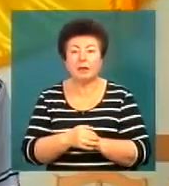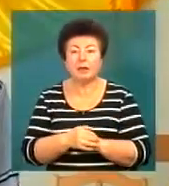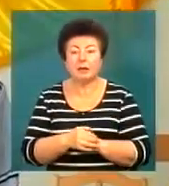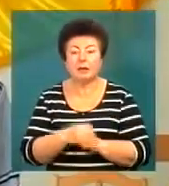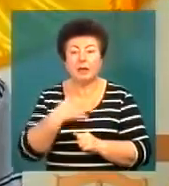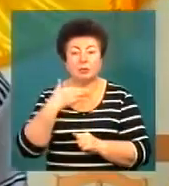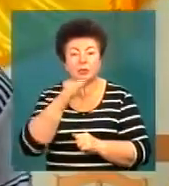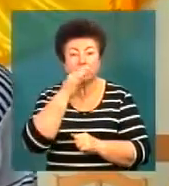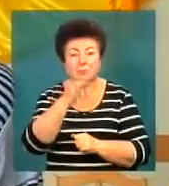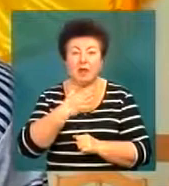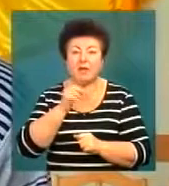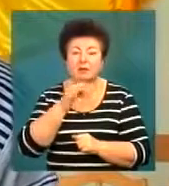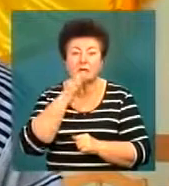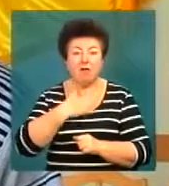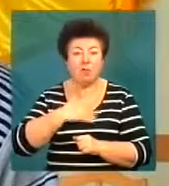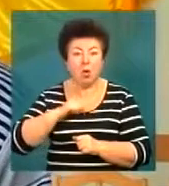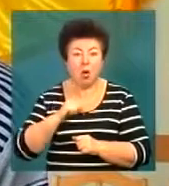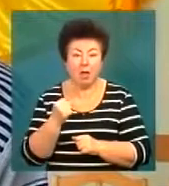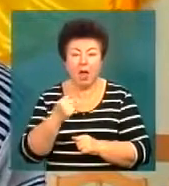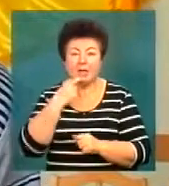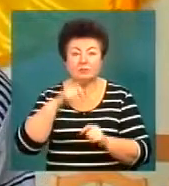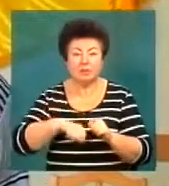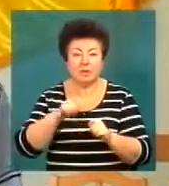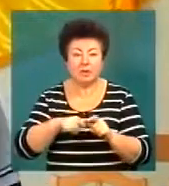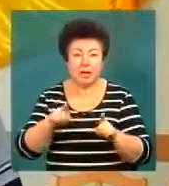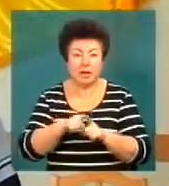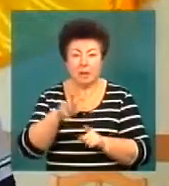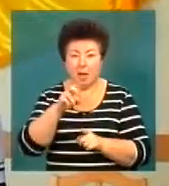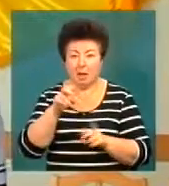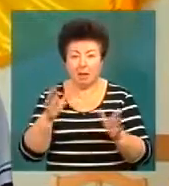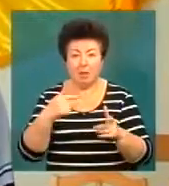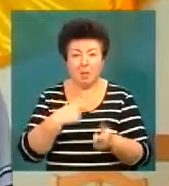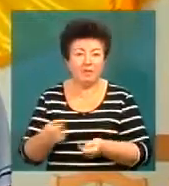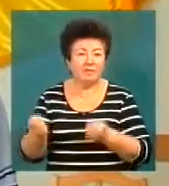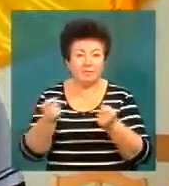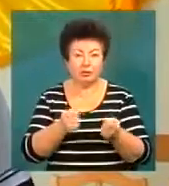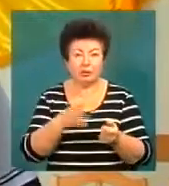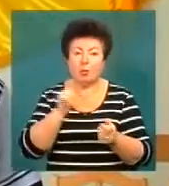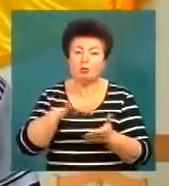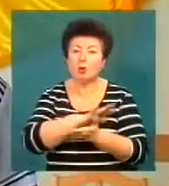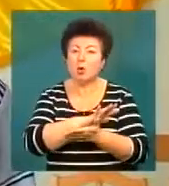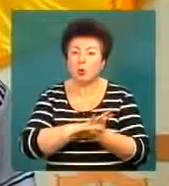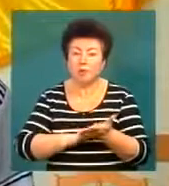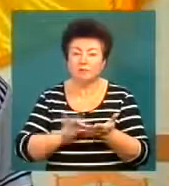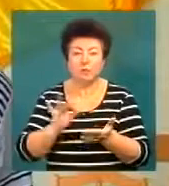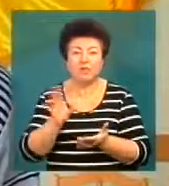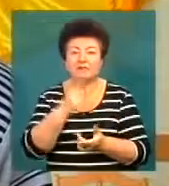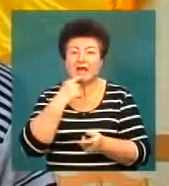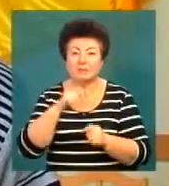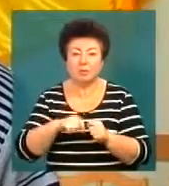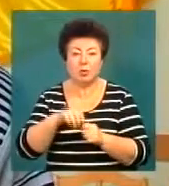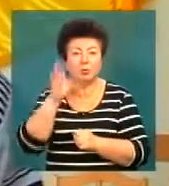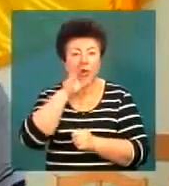як вже казав мій колега, макет, експериментальний макет, який ми привезли з собою, можемо продовжувати, бо не всі